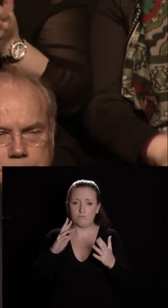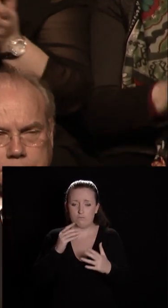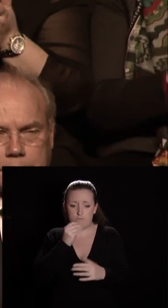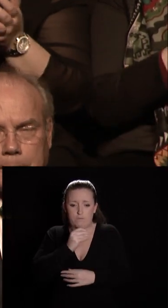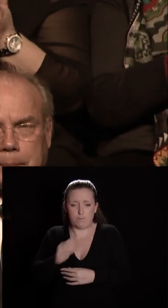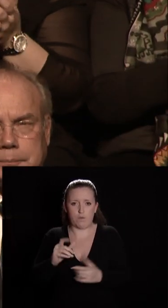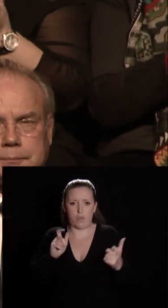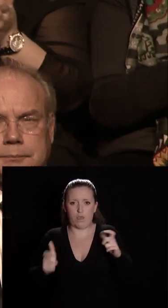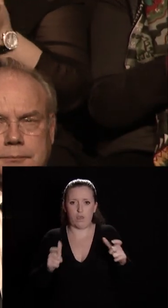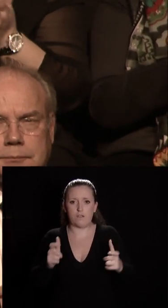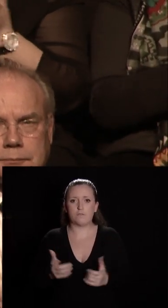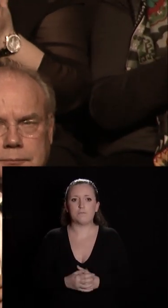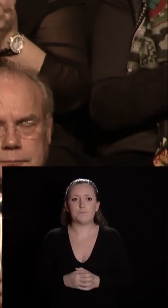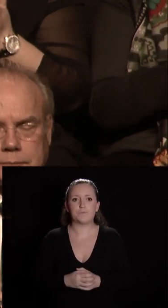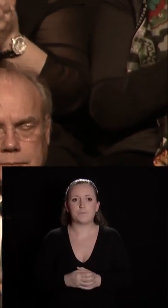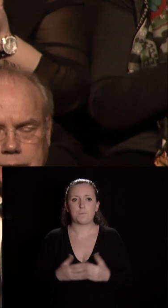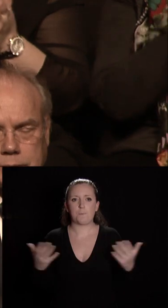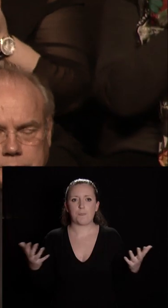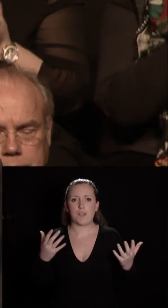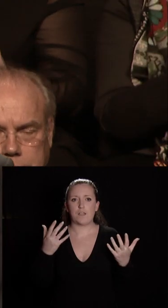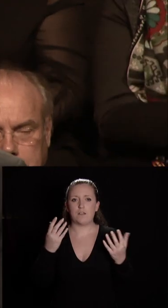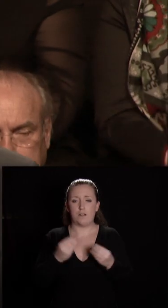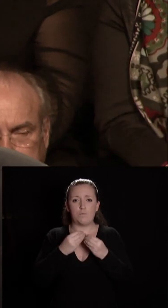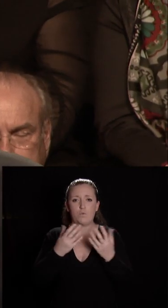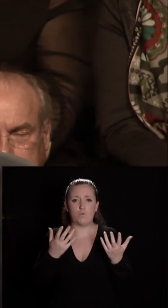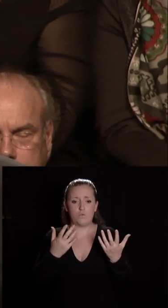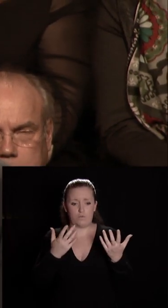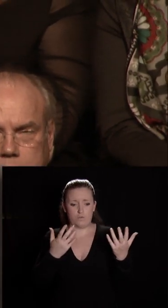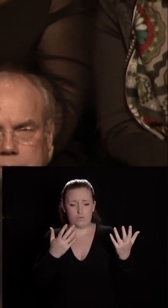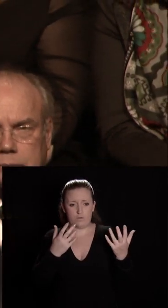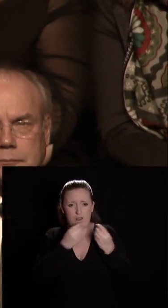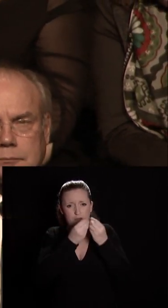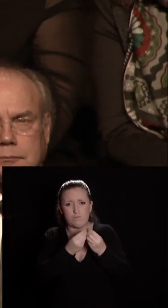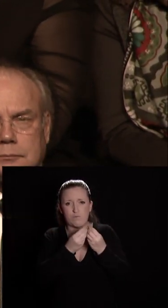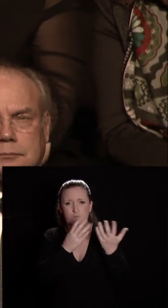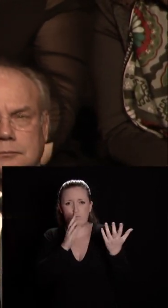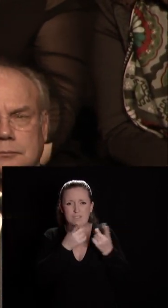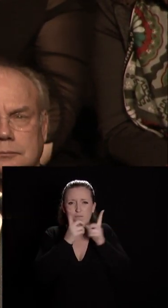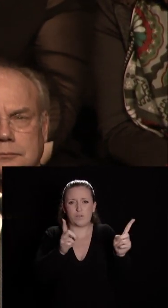l'amour l'amour oui l'amour de la démocratie c'est celui de l'égalité